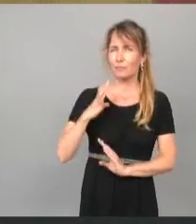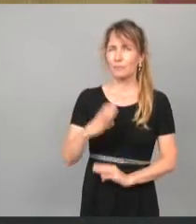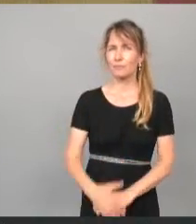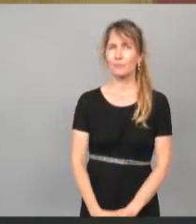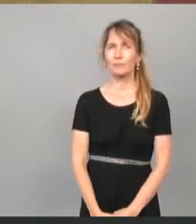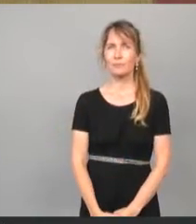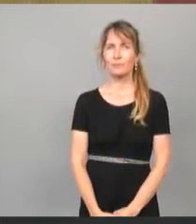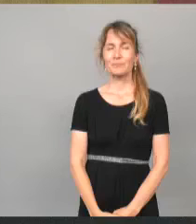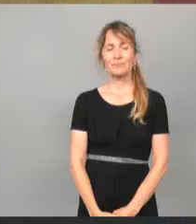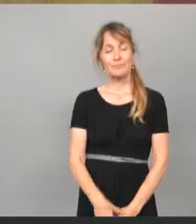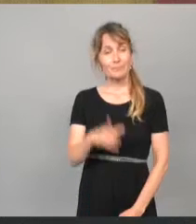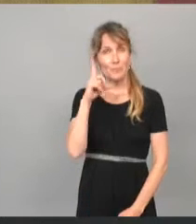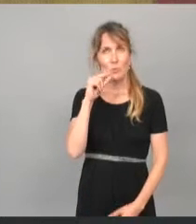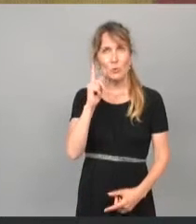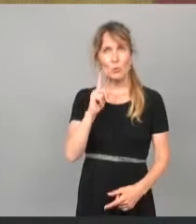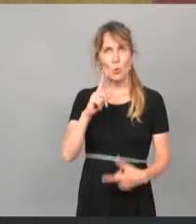Monsieur Legrand ?